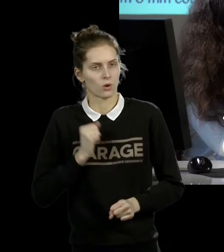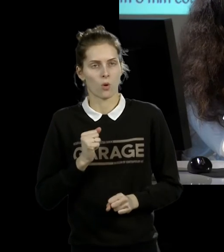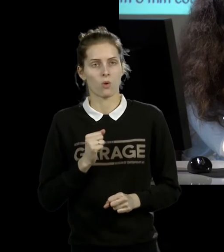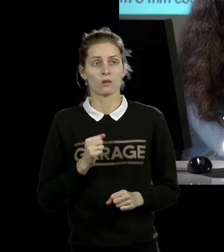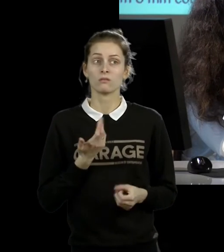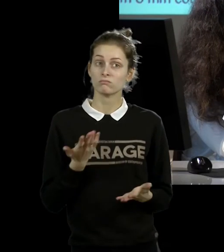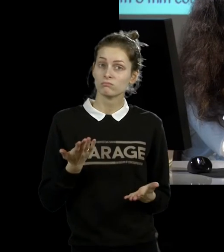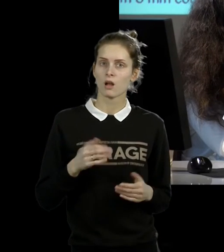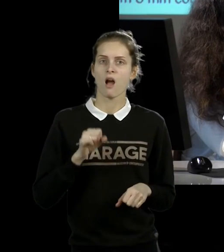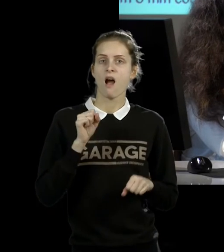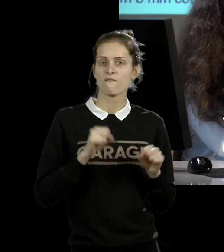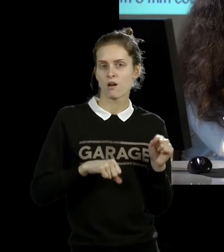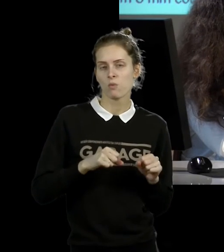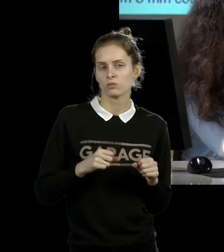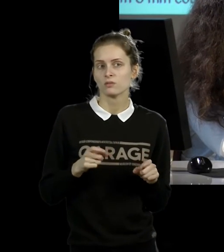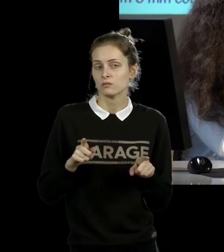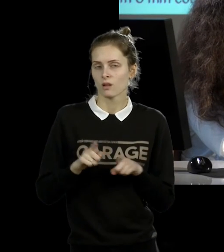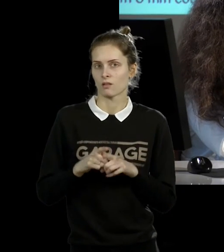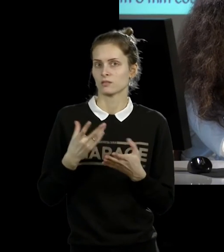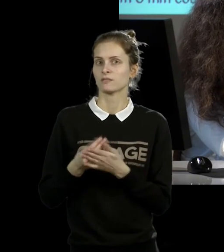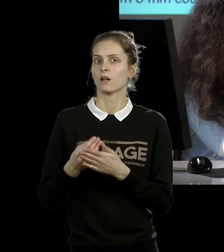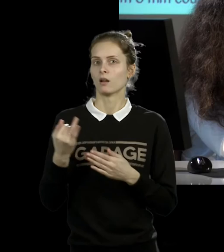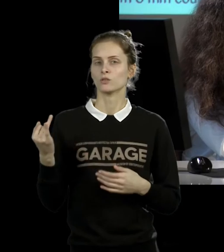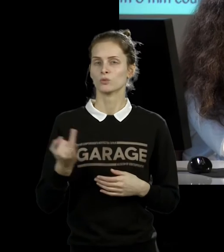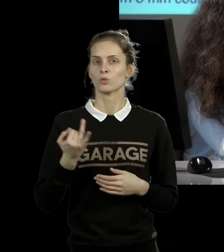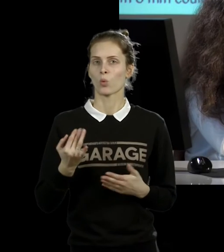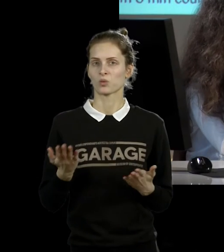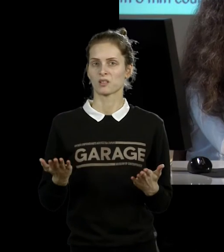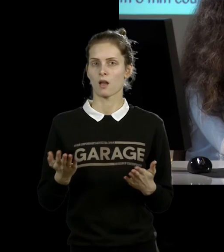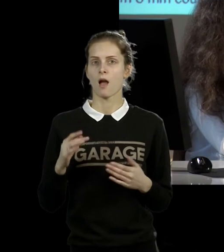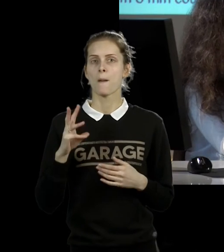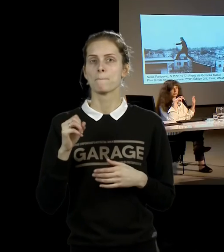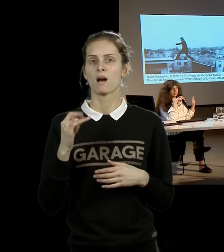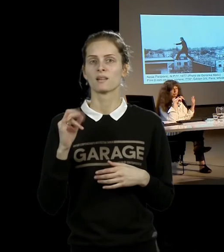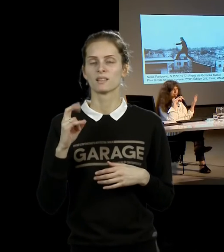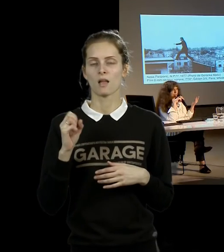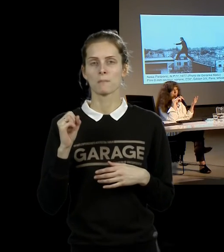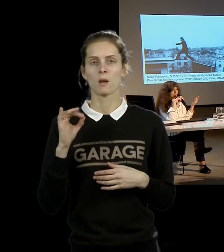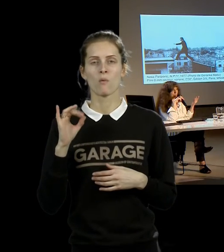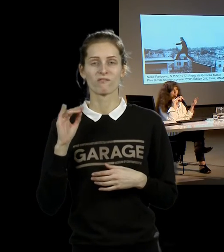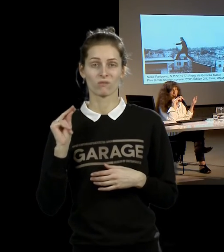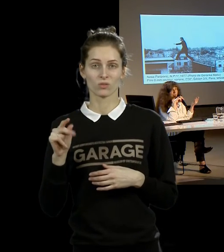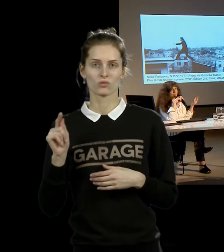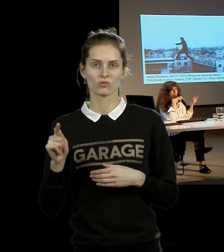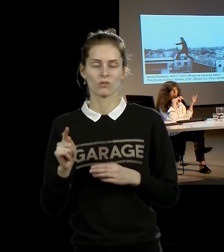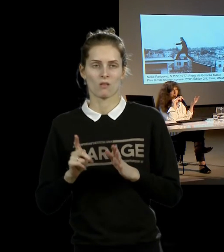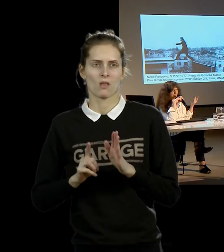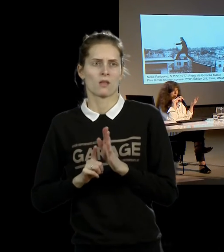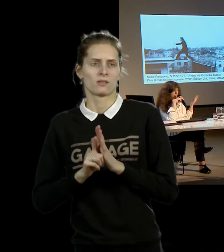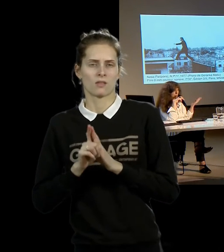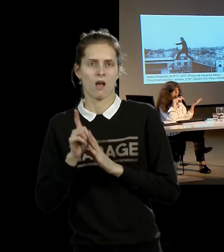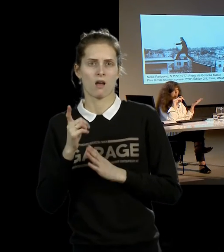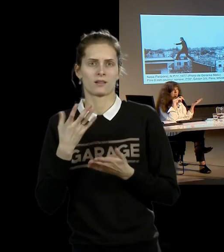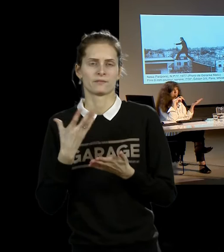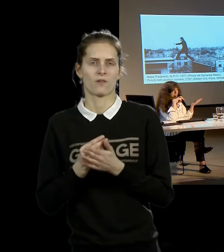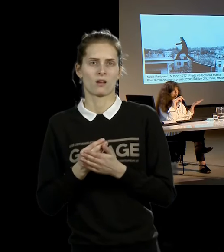возможно, это достаточно апокрифическая история, потому что Марина Абрамовича, при этом, которая начала свою карьеру очень рано, очень молодой